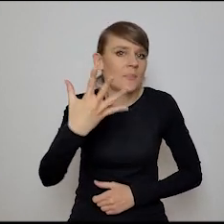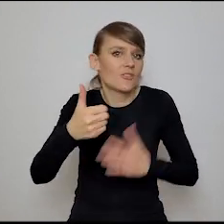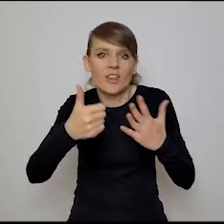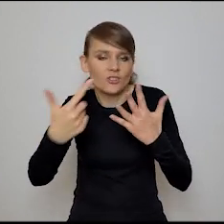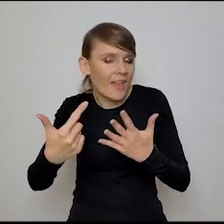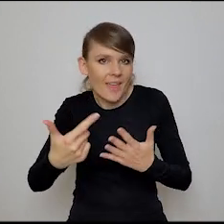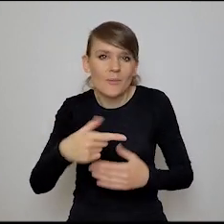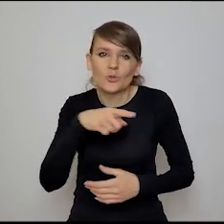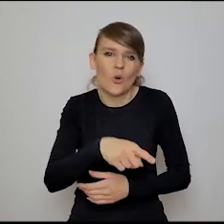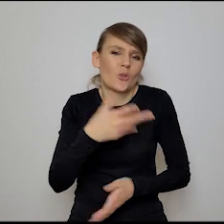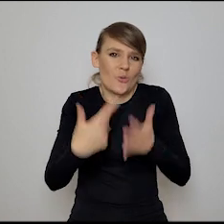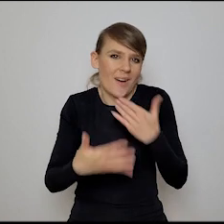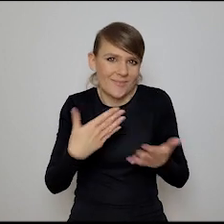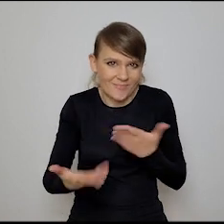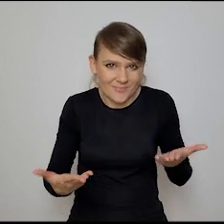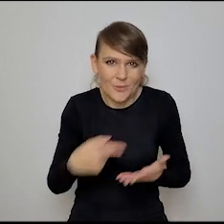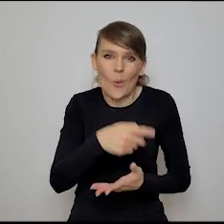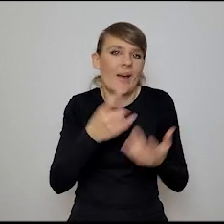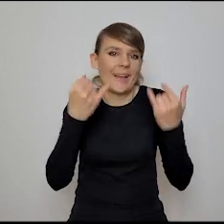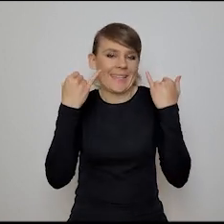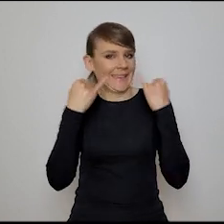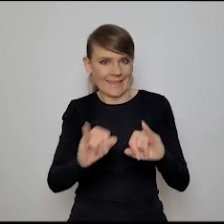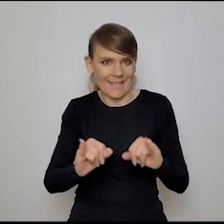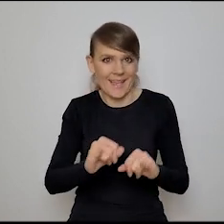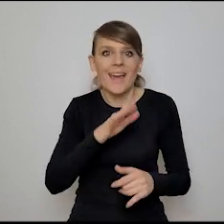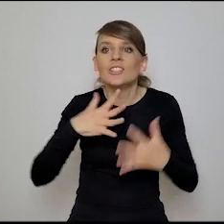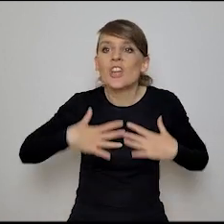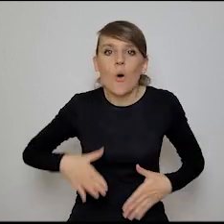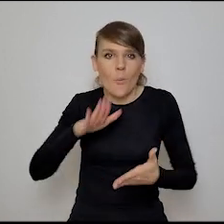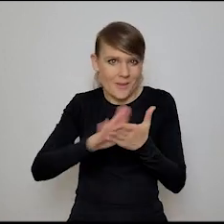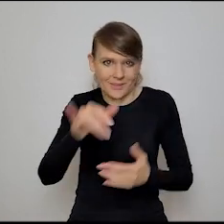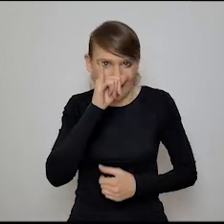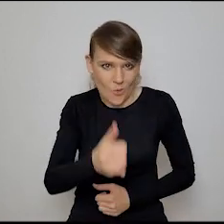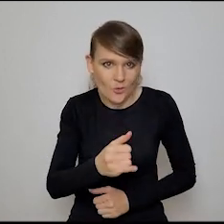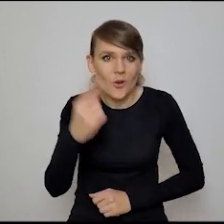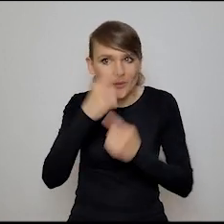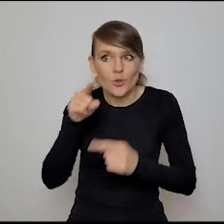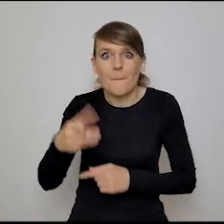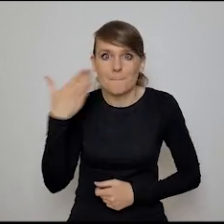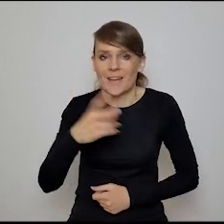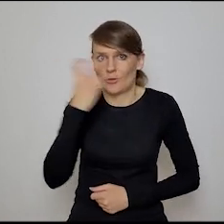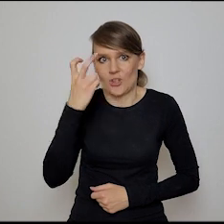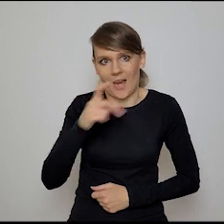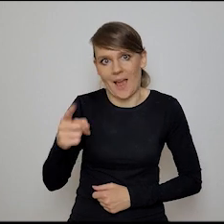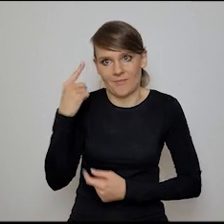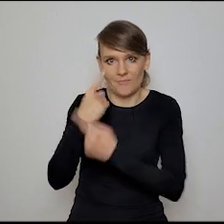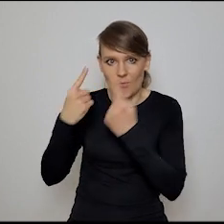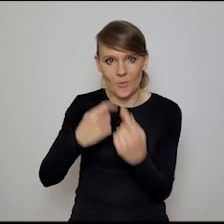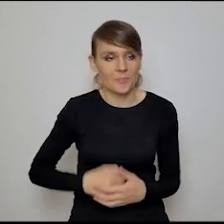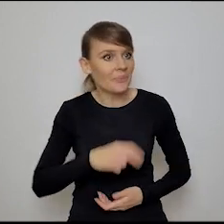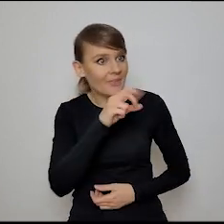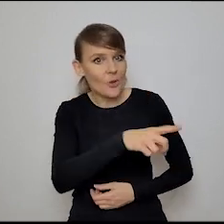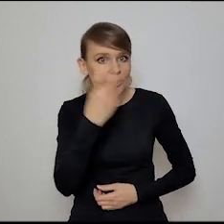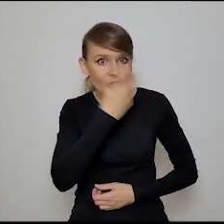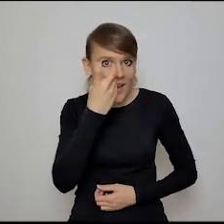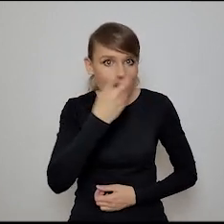7, to to my za daleko nie zajedziemy, bo to jest kompletnie coś innego, nie, że bez ciała się nie da. To jest moim zdaniem mega ciekawa koncepcja w ogóle. Ale to ciekawe,